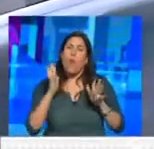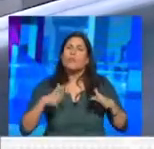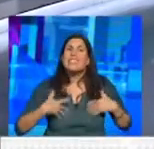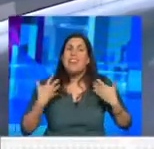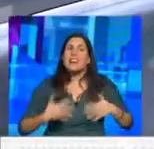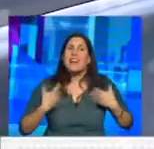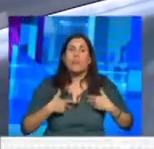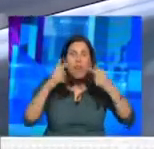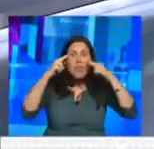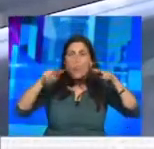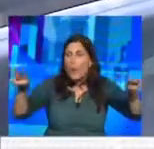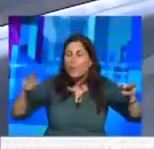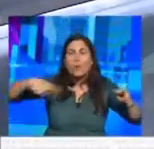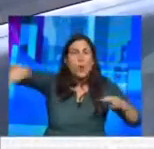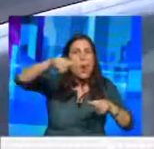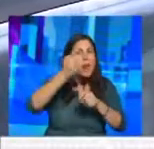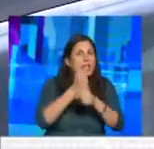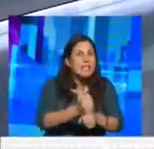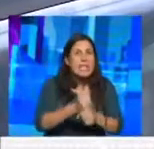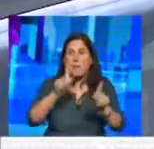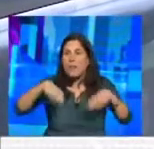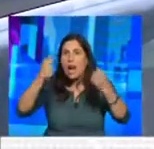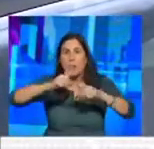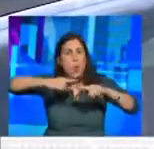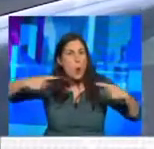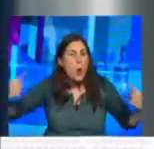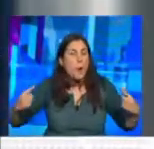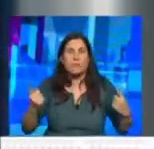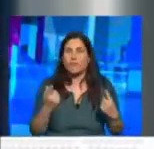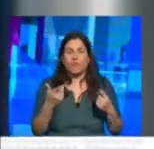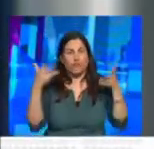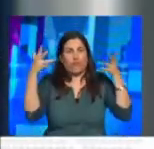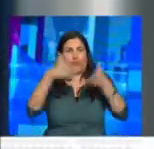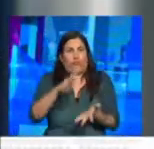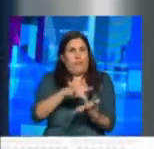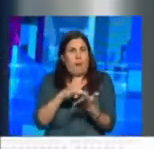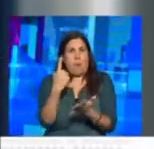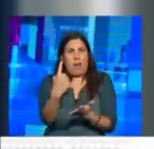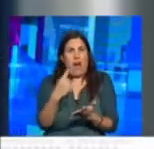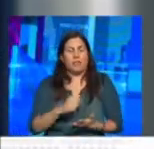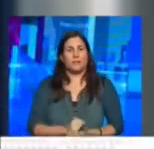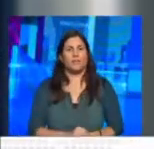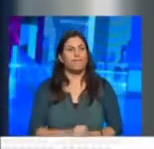לראות את כל הנציגים את התרבויות השונות מתרכזים במקום אחד